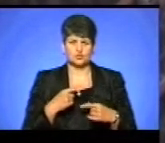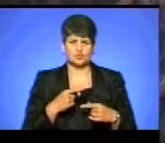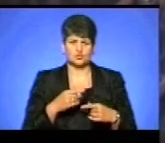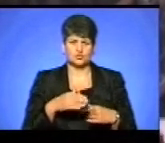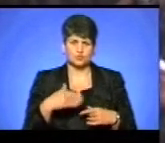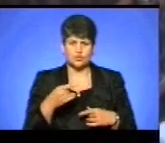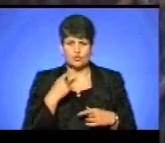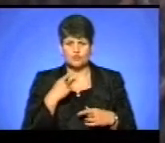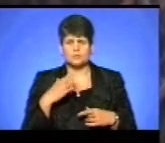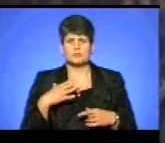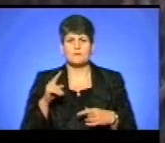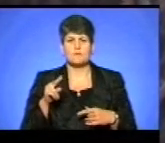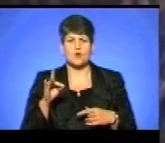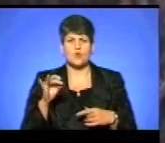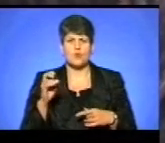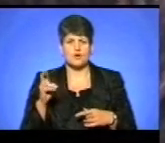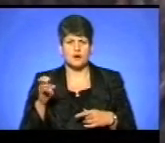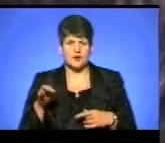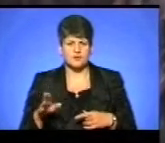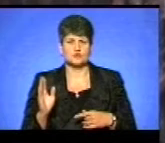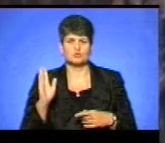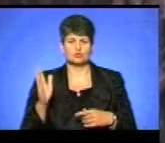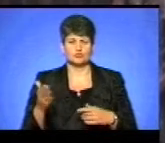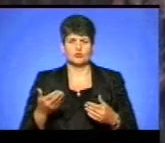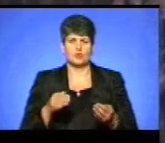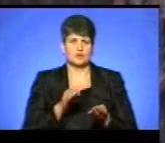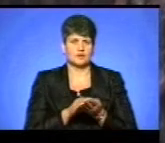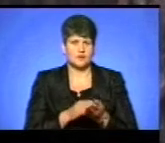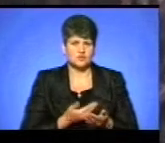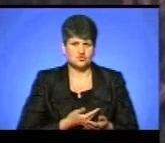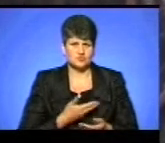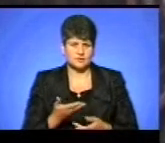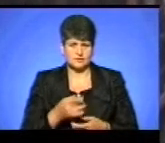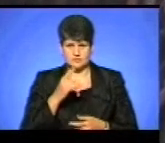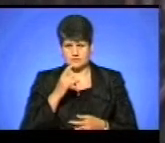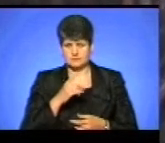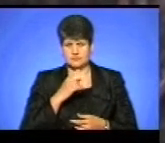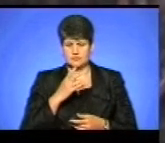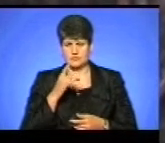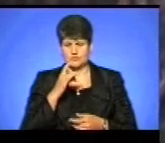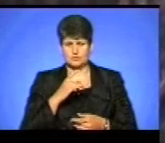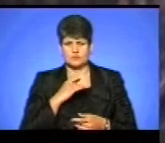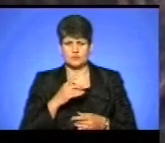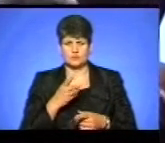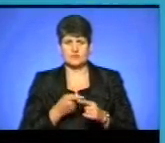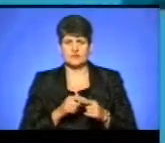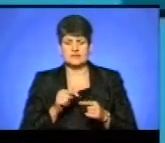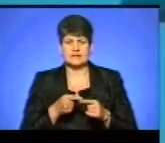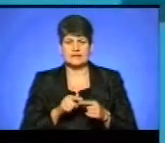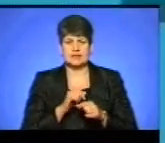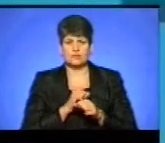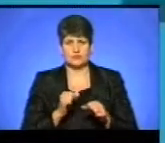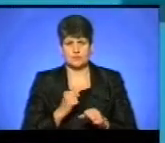буде проклято, що ми будемо на кладбищі жити. Це, розумієте, навіть неможливо працювати під таких умовах.